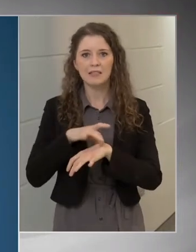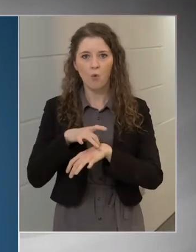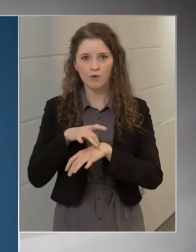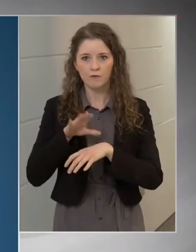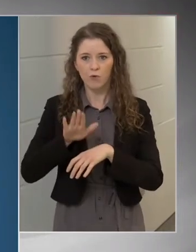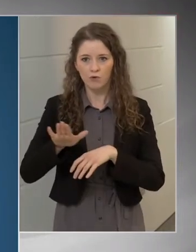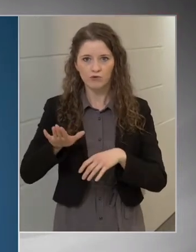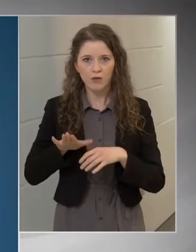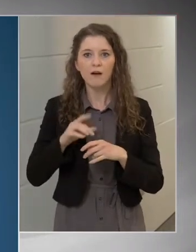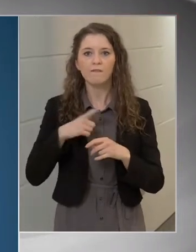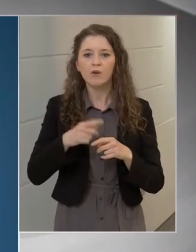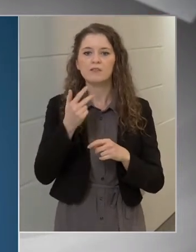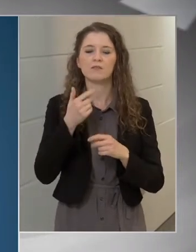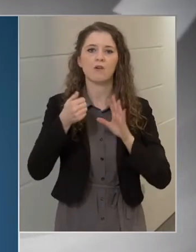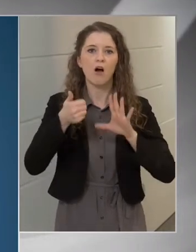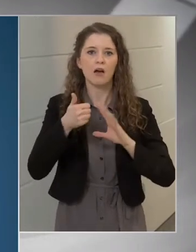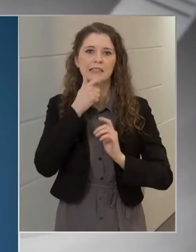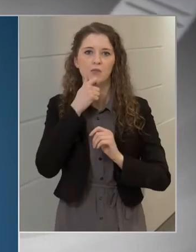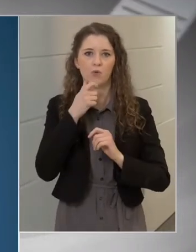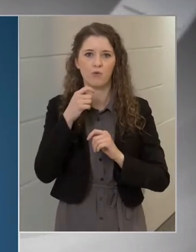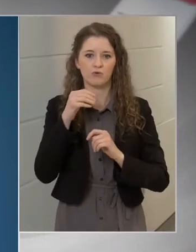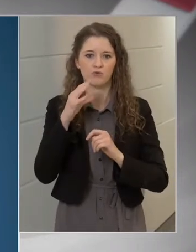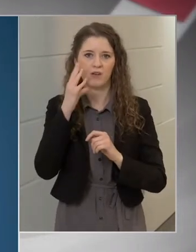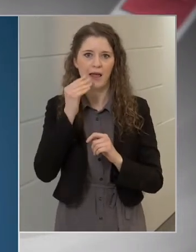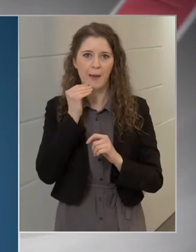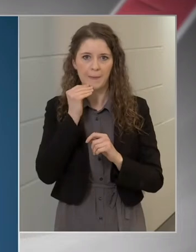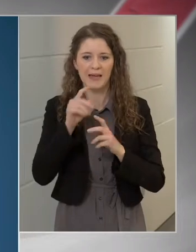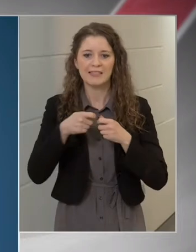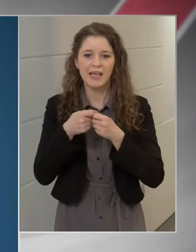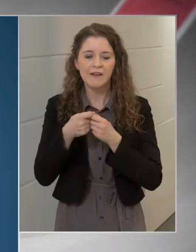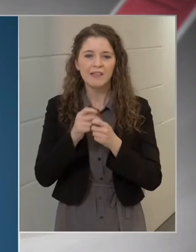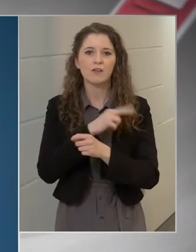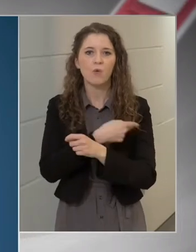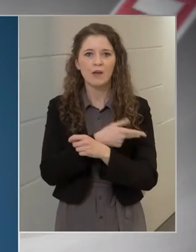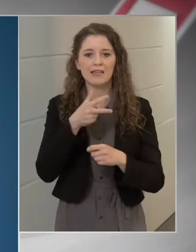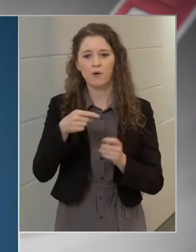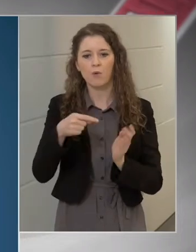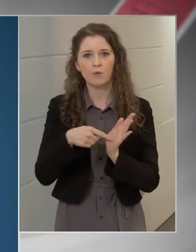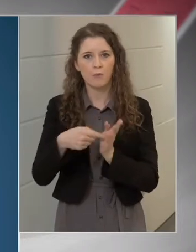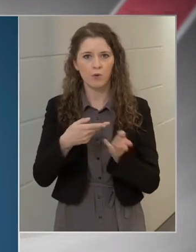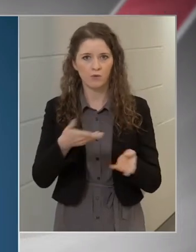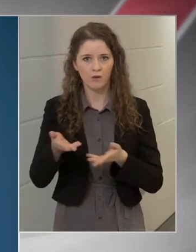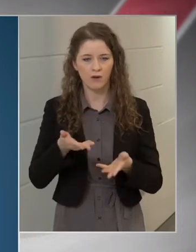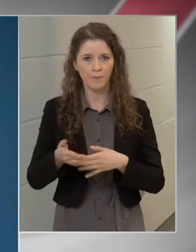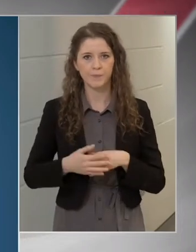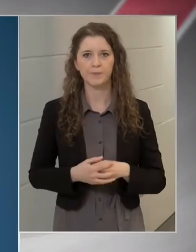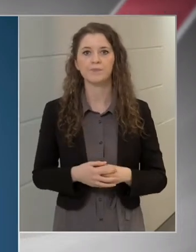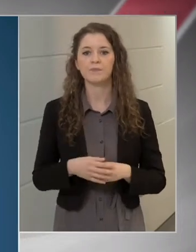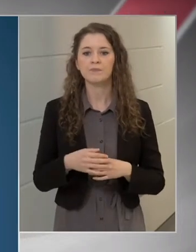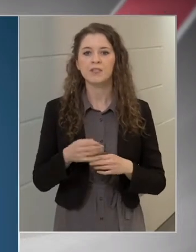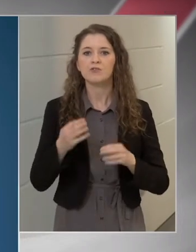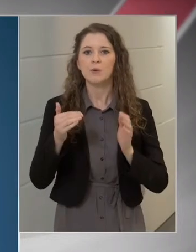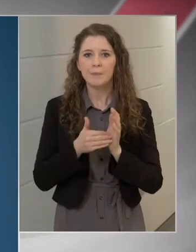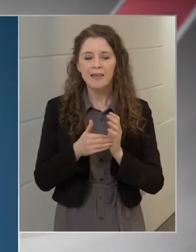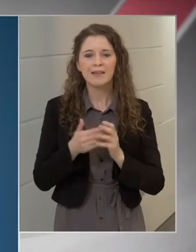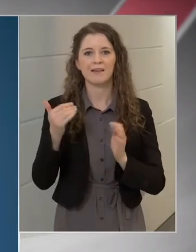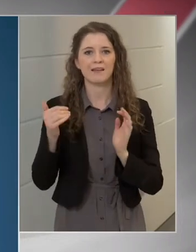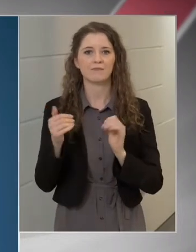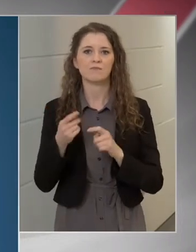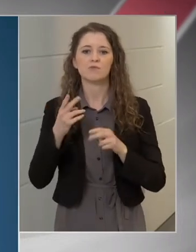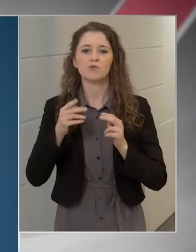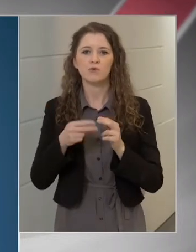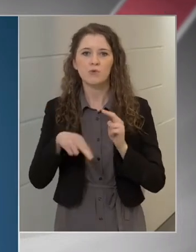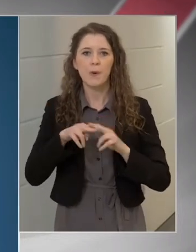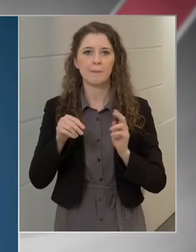megszervezzen a kórházi oltópontos oltásokra. Ezen felül több mint ezer házi orvosnak tudtunk a múlt